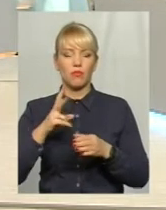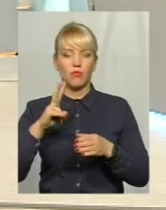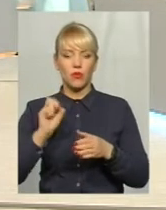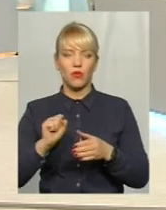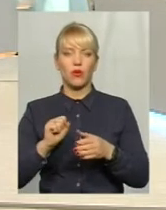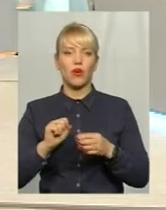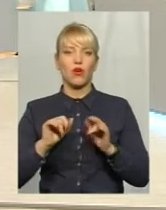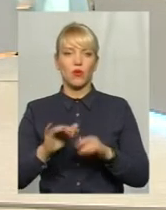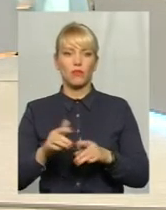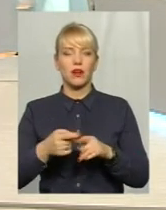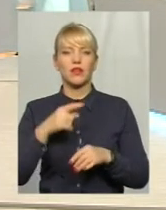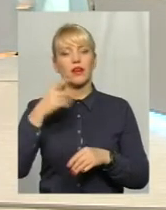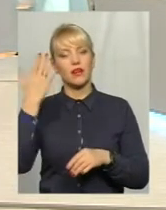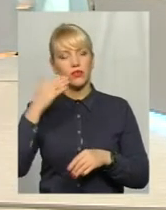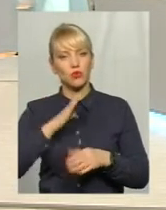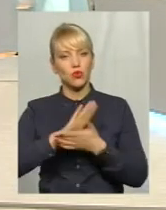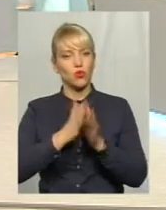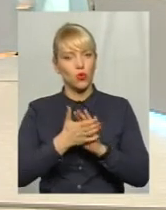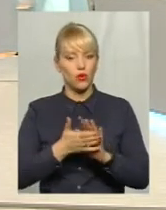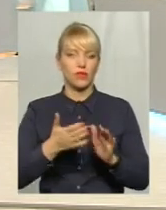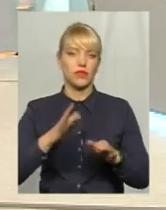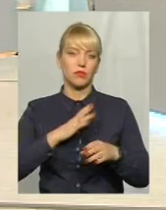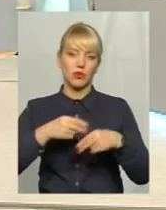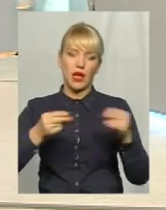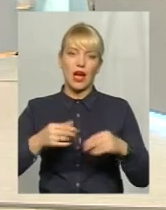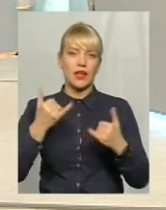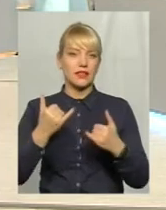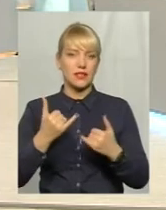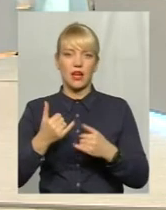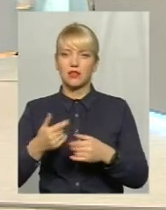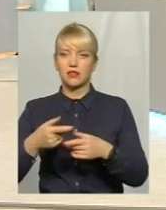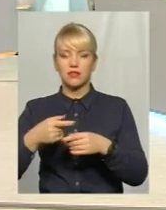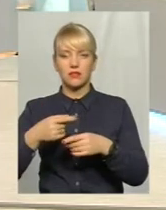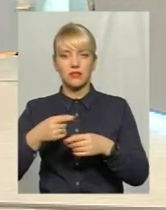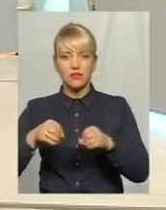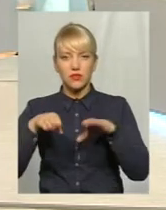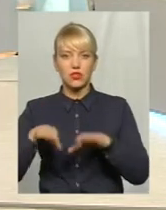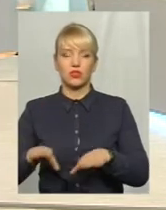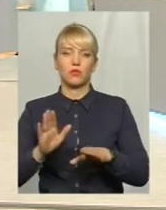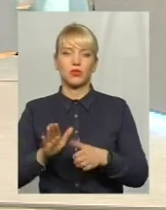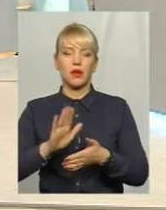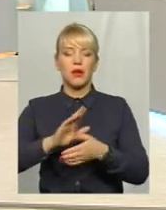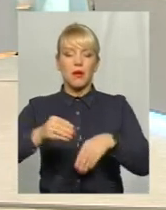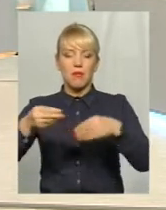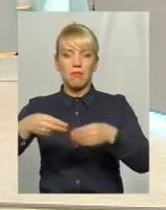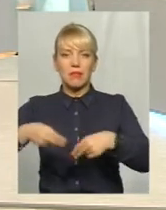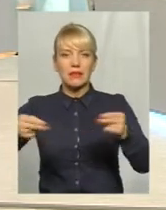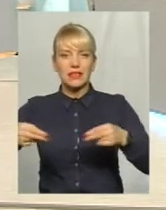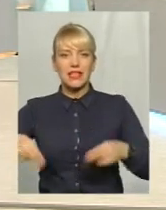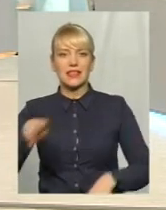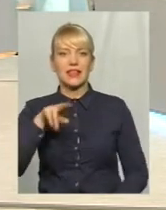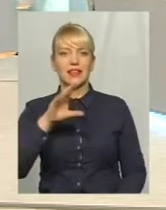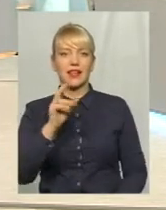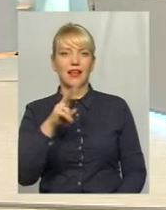мова про підписання договорів, підписання угод, зараз зупинились на підписанні декларації. Тобто, пацієнт декларує свою